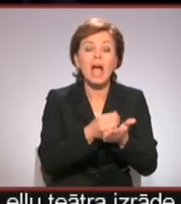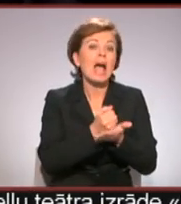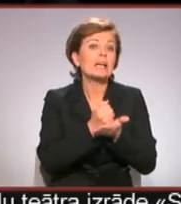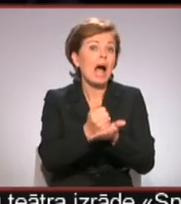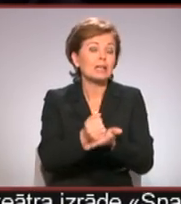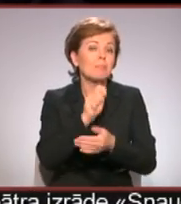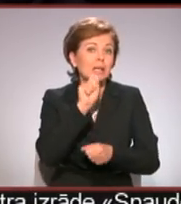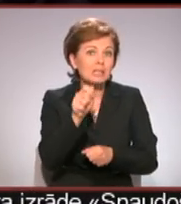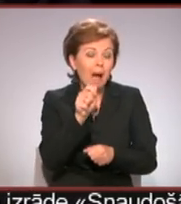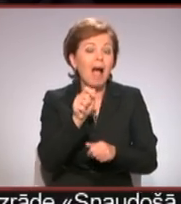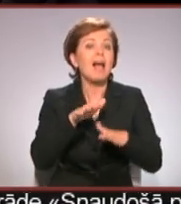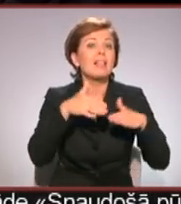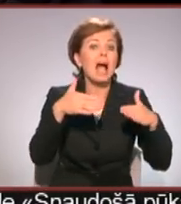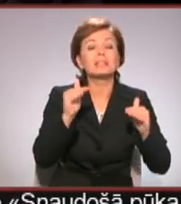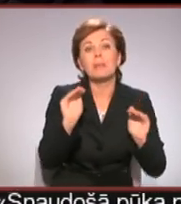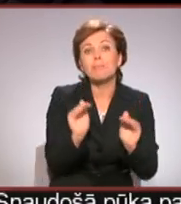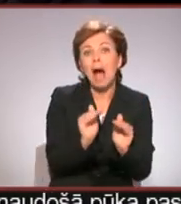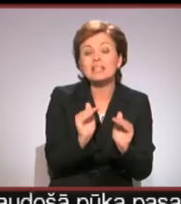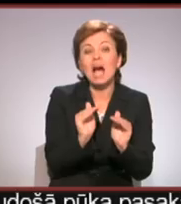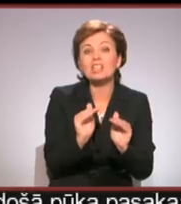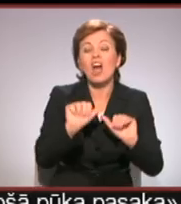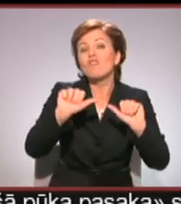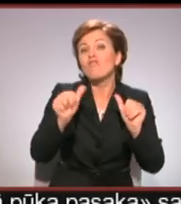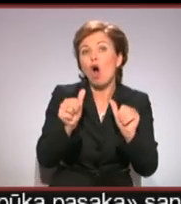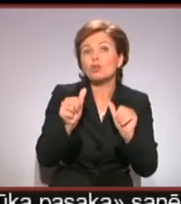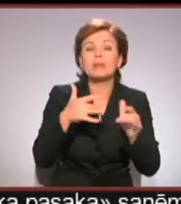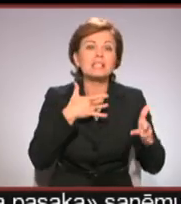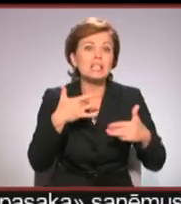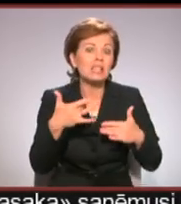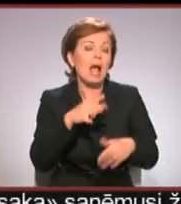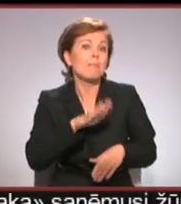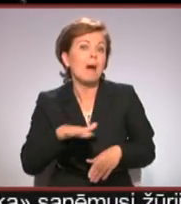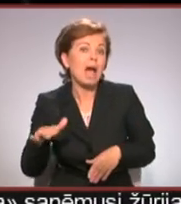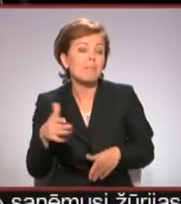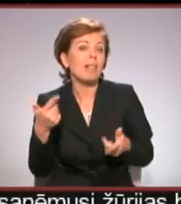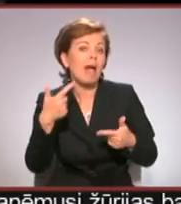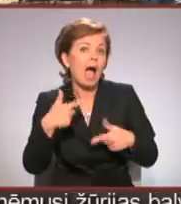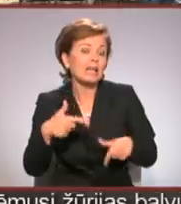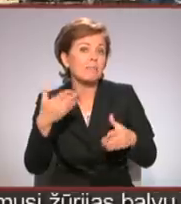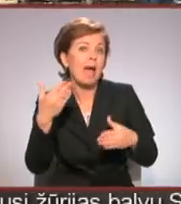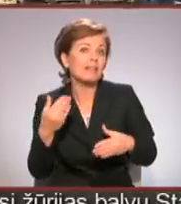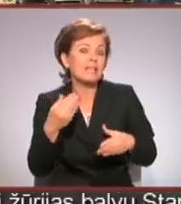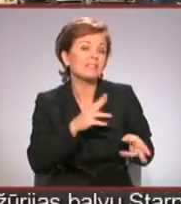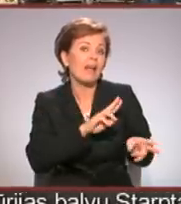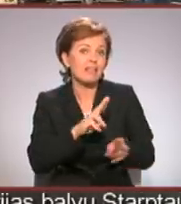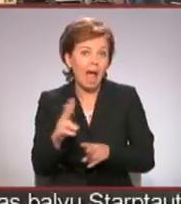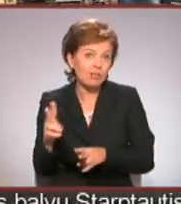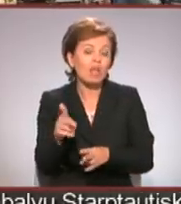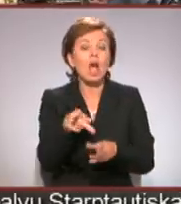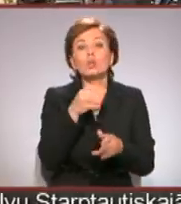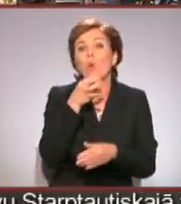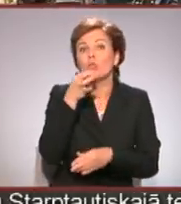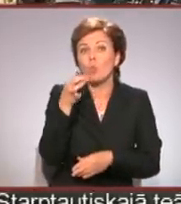pretendēt gan lielās, gan mazās formas izrādes, tāpat arī izrādes bērniem un laikmetīgās dejas iestudējumus. To ir noteikusi arī, zinām,